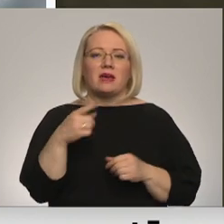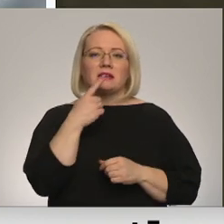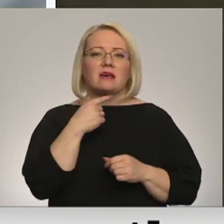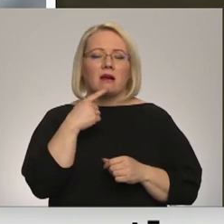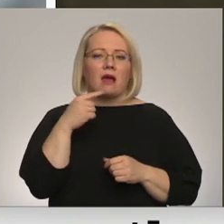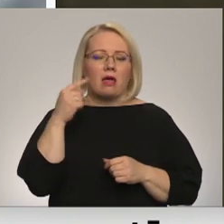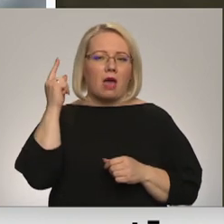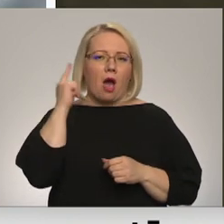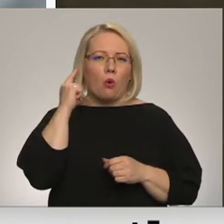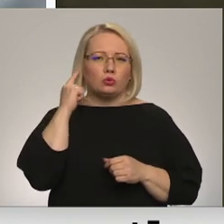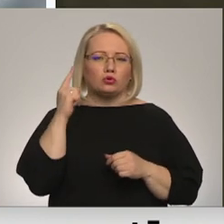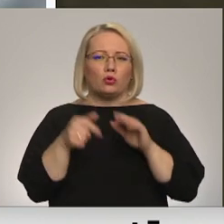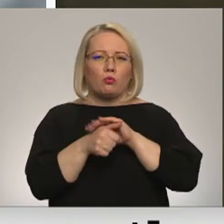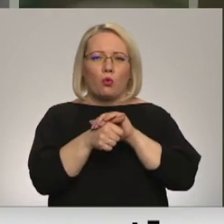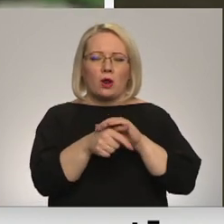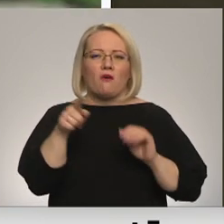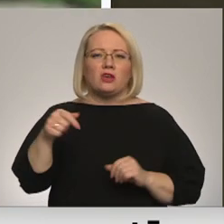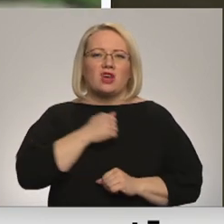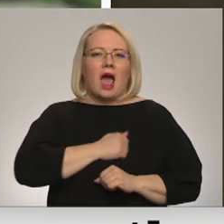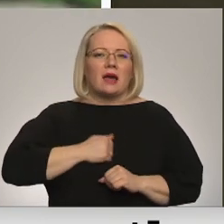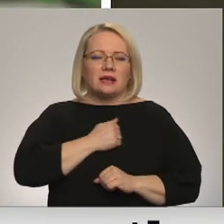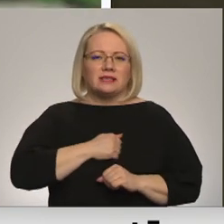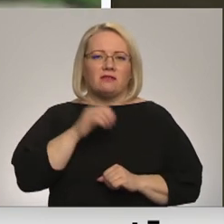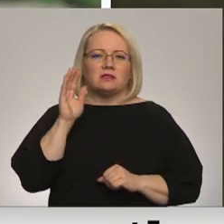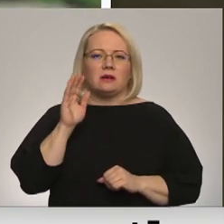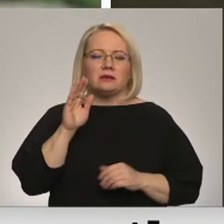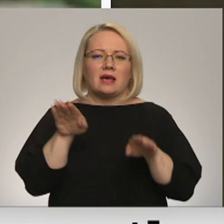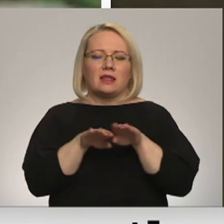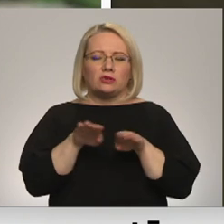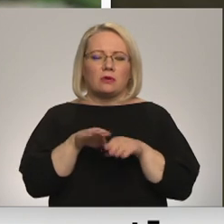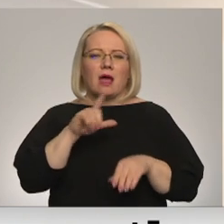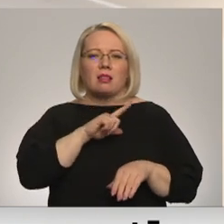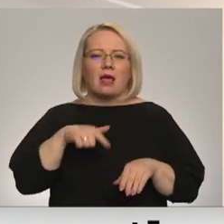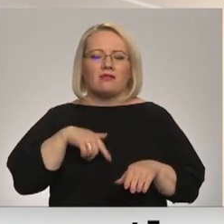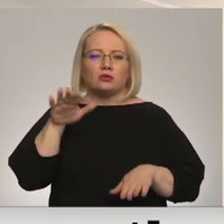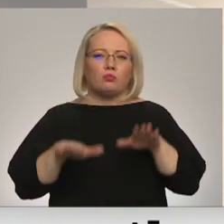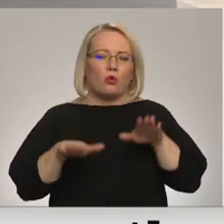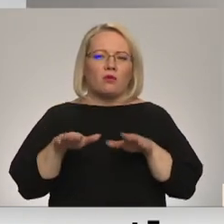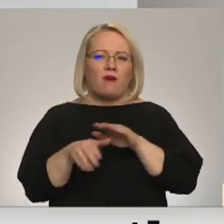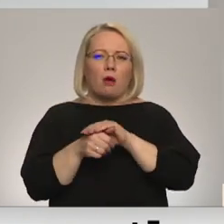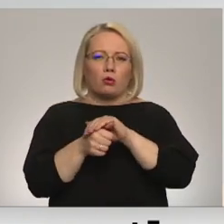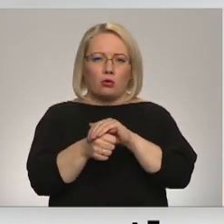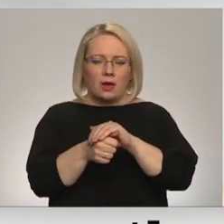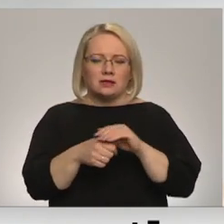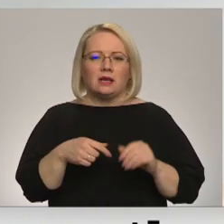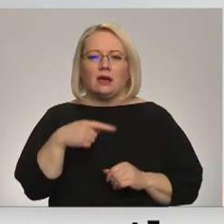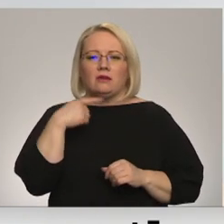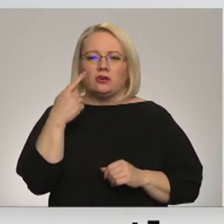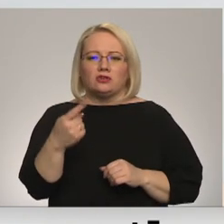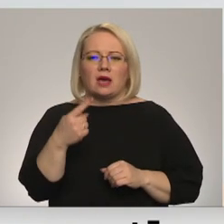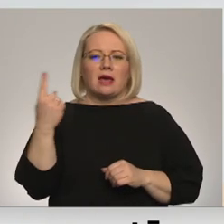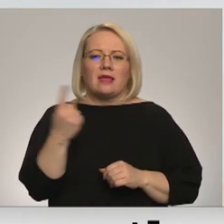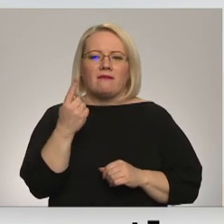bruņu rupucis, kas ir daudz agresīvāks par Latvijā dzīvojošo pūrva bruņu rupuci. Neviens nav pateicis un neviens